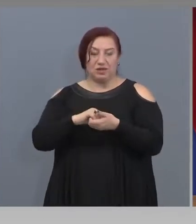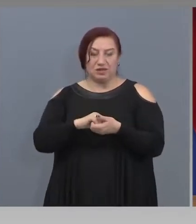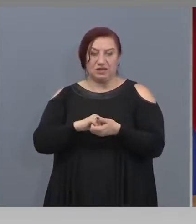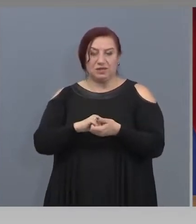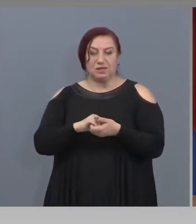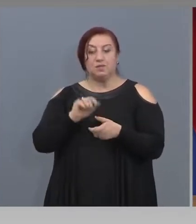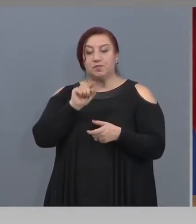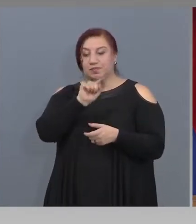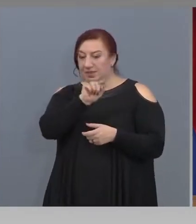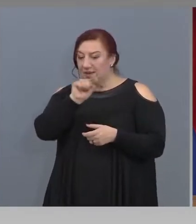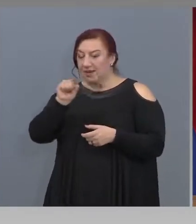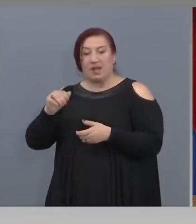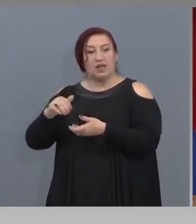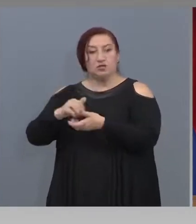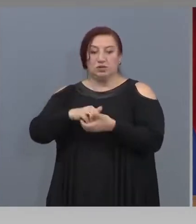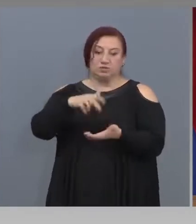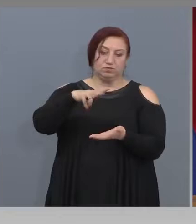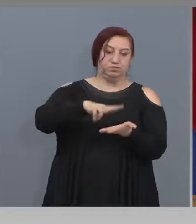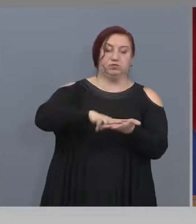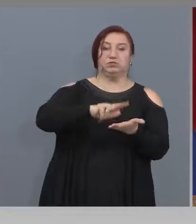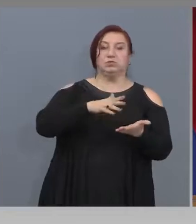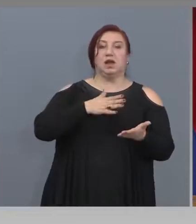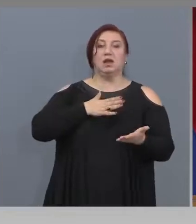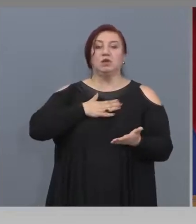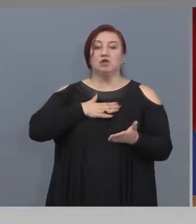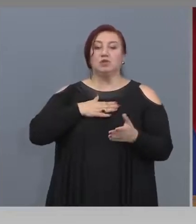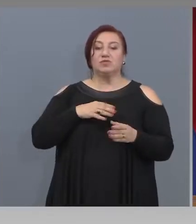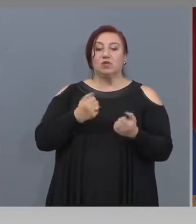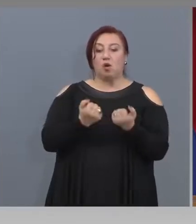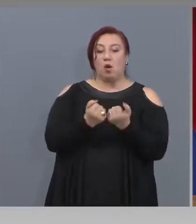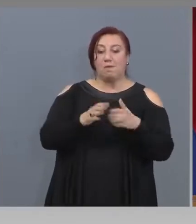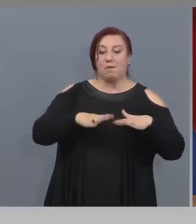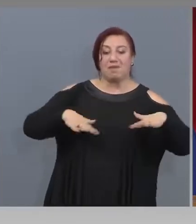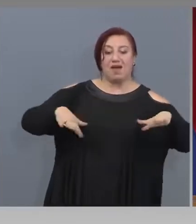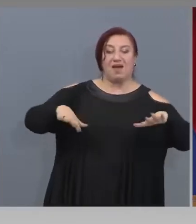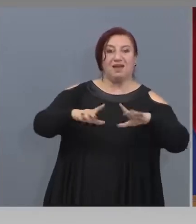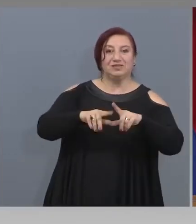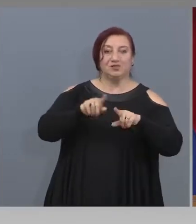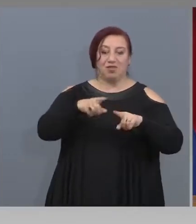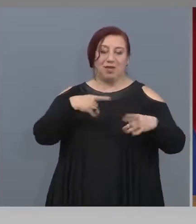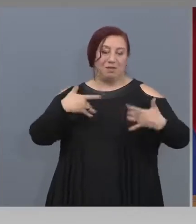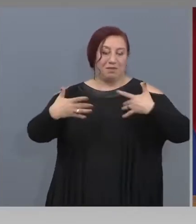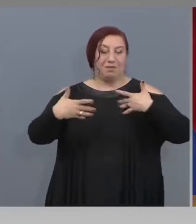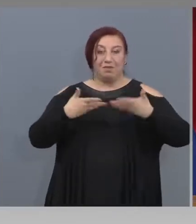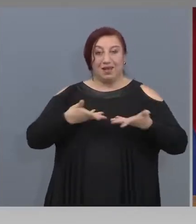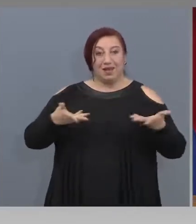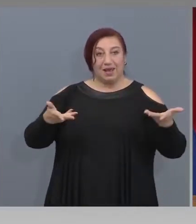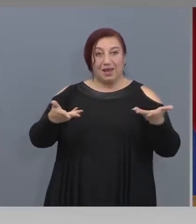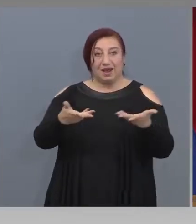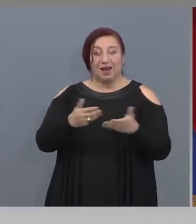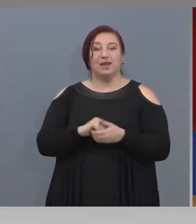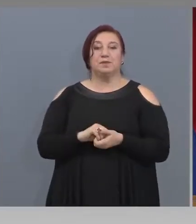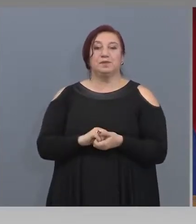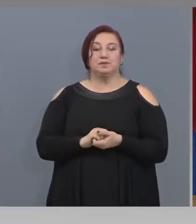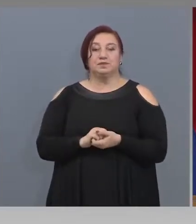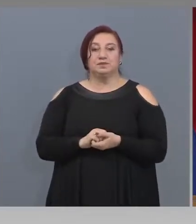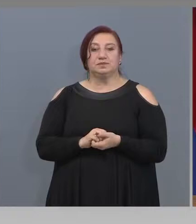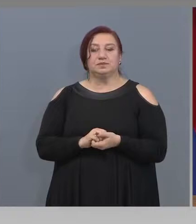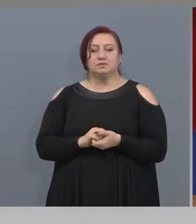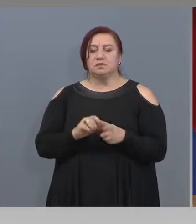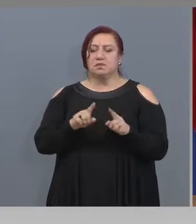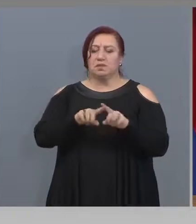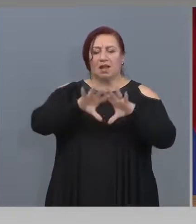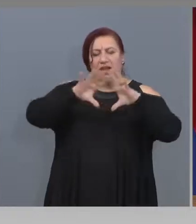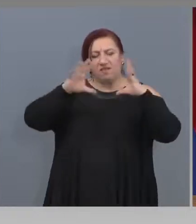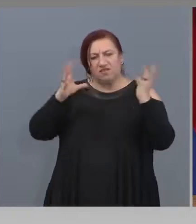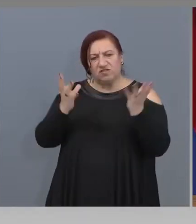Организациите, които са утвърдени, които имат собствени пространства, които развиват във всички